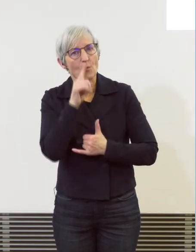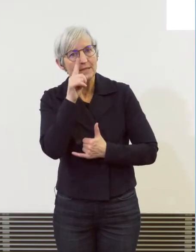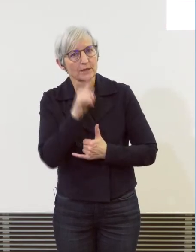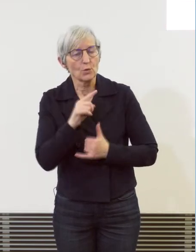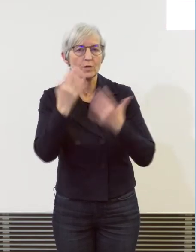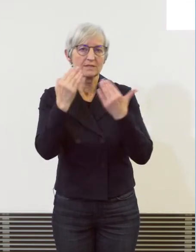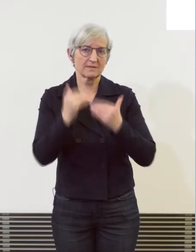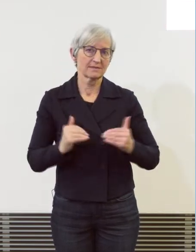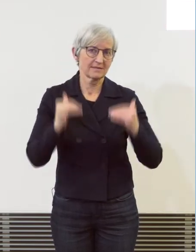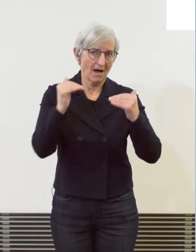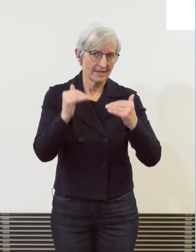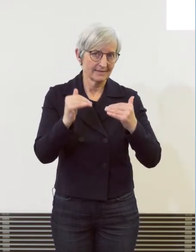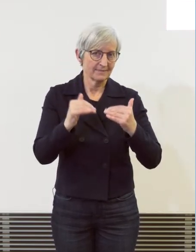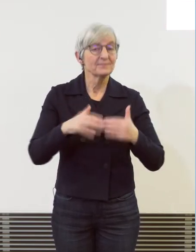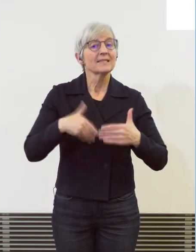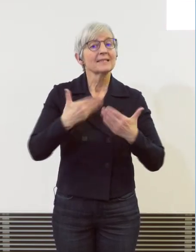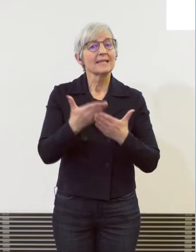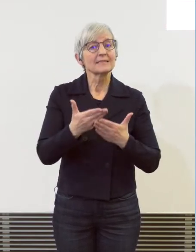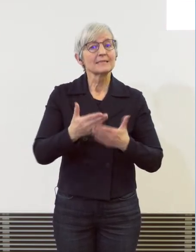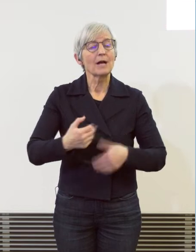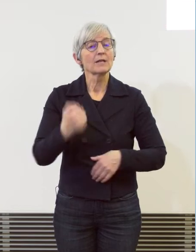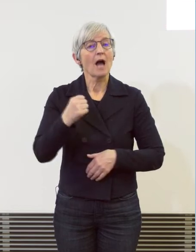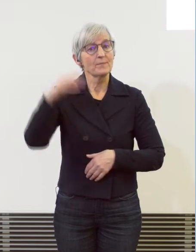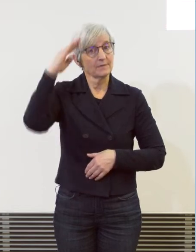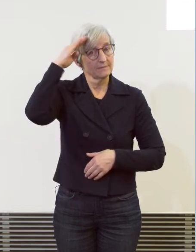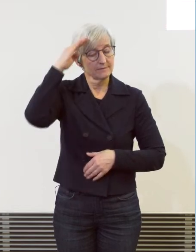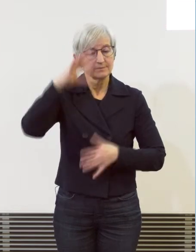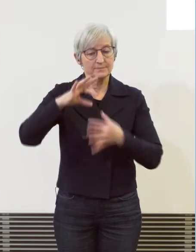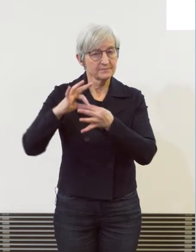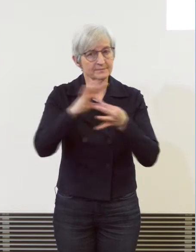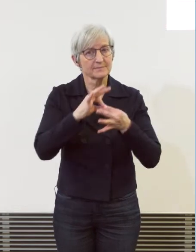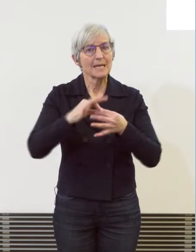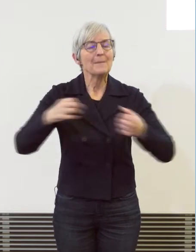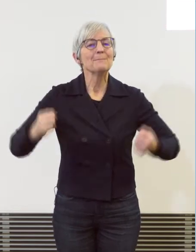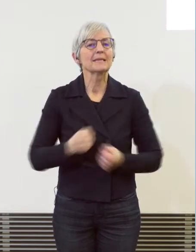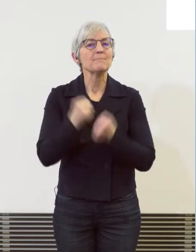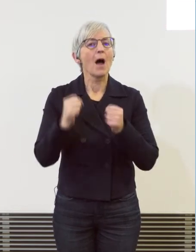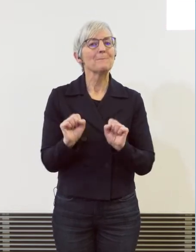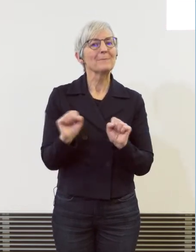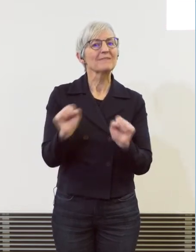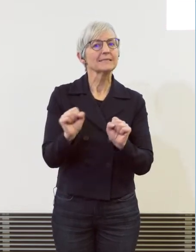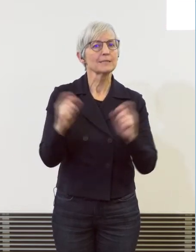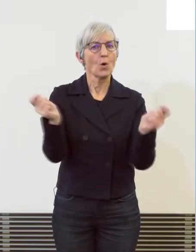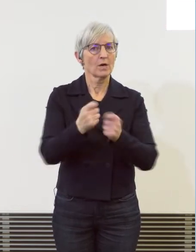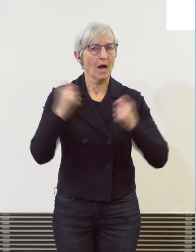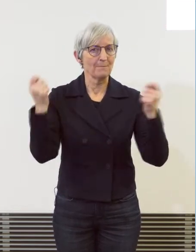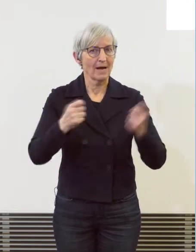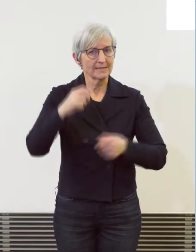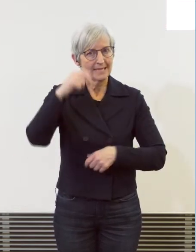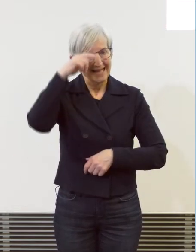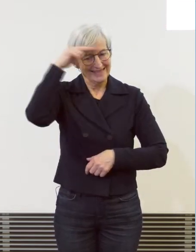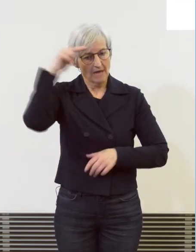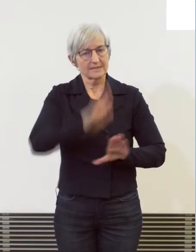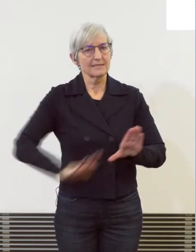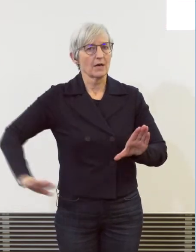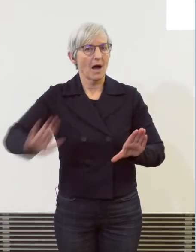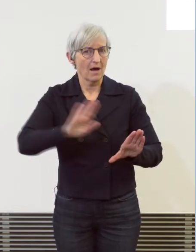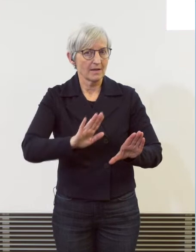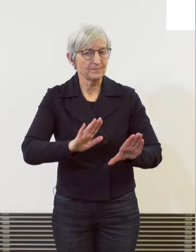Vorbereitung einer nationalen Präventionskampagne beteiligen, aber auch unsere neue Fachstelle